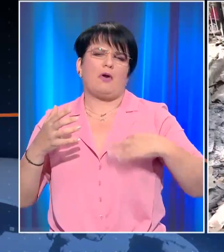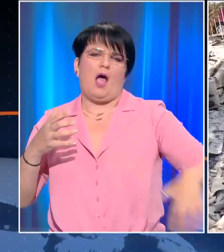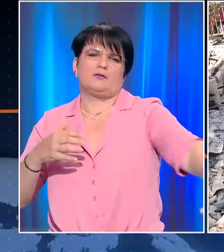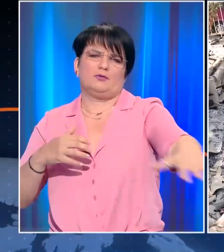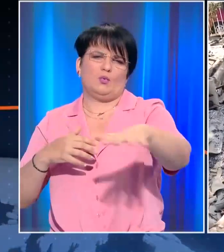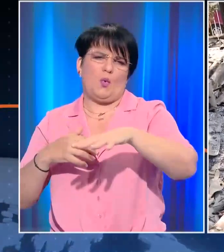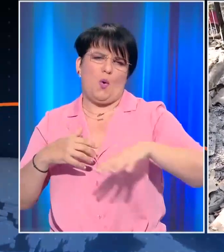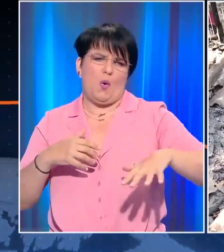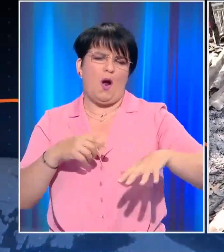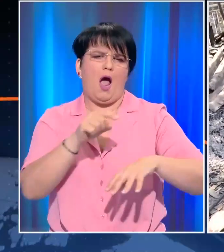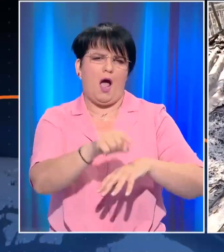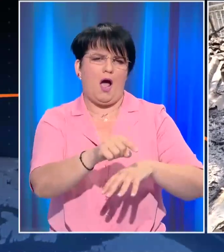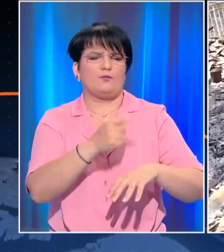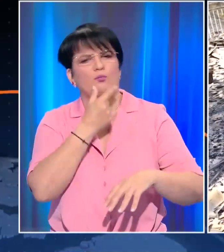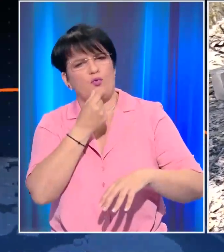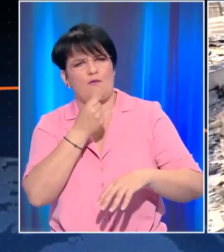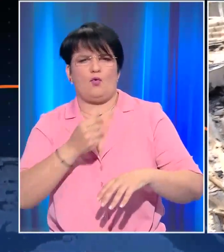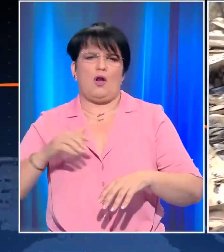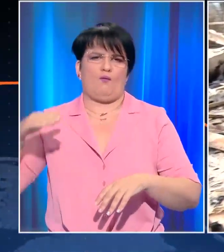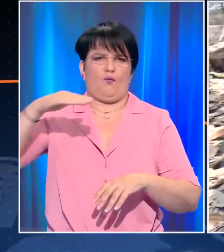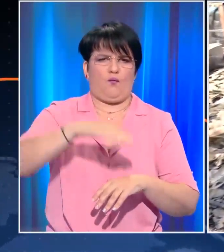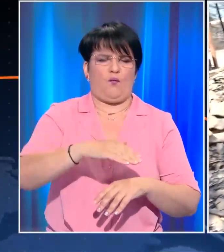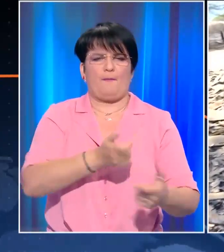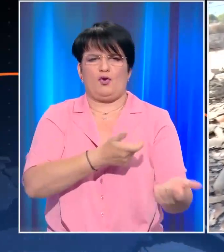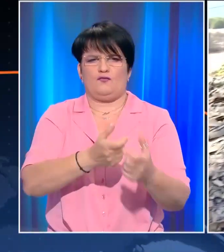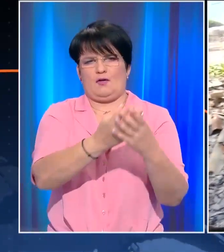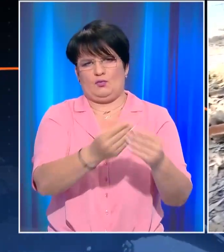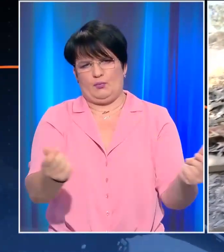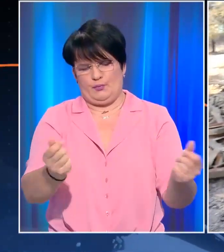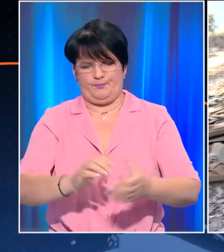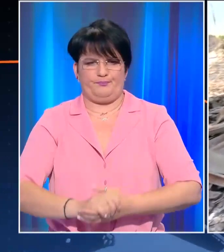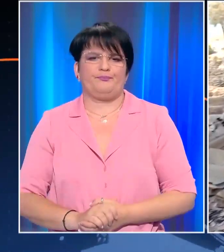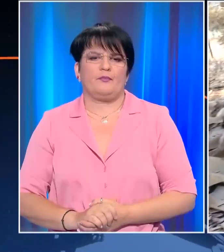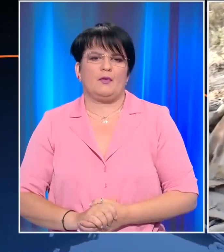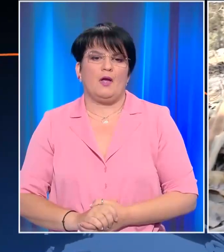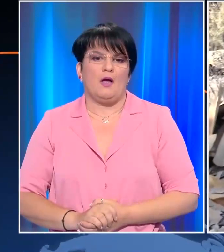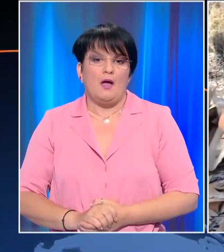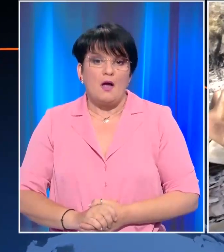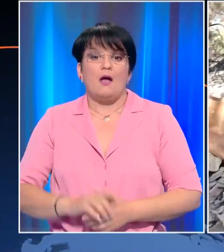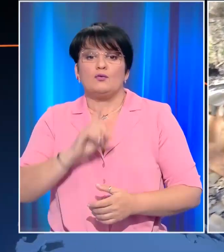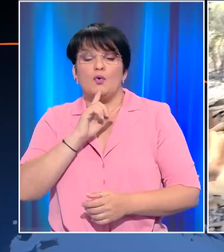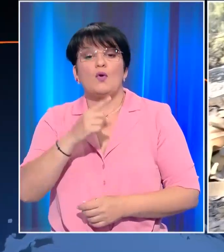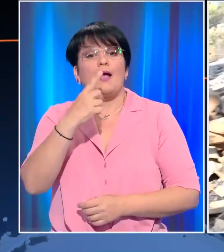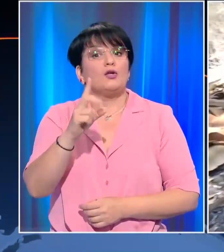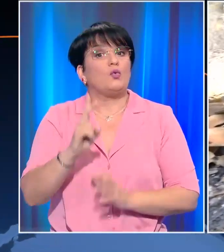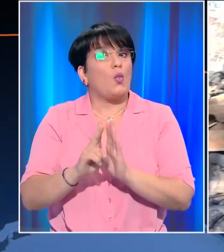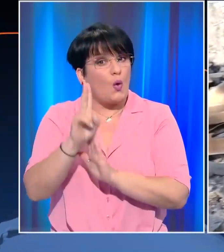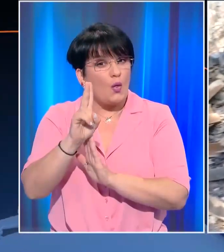και μια έκταση πιο εύκολη για τους πυροσβέστες να πιάσουν τη φωτιά. Εστάλισαν και τα μηνύματα από το 112